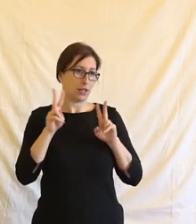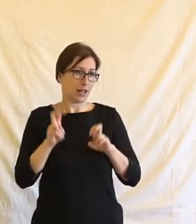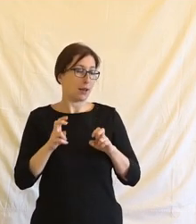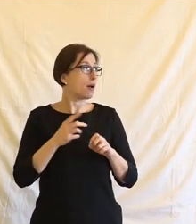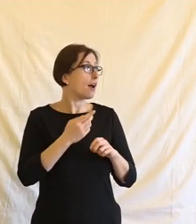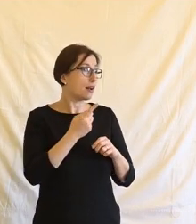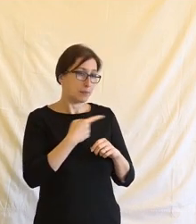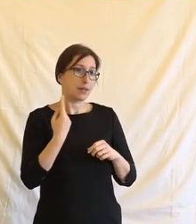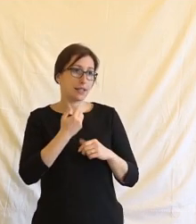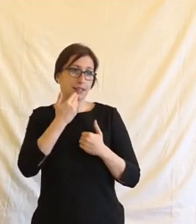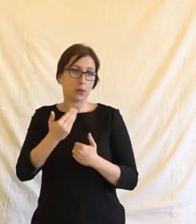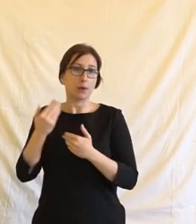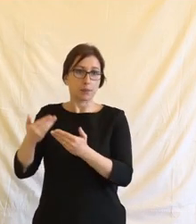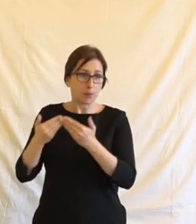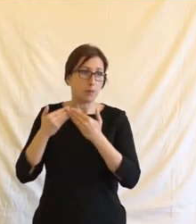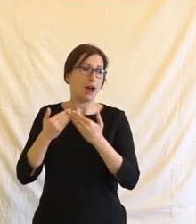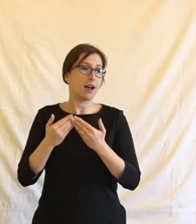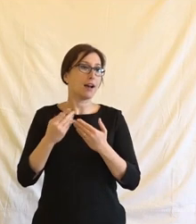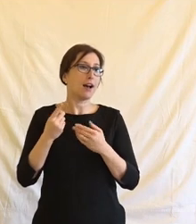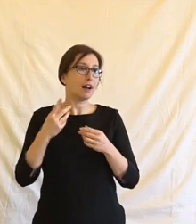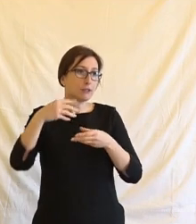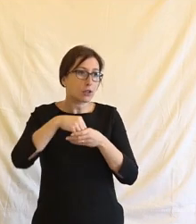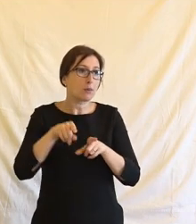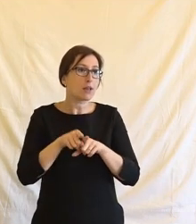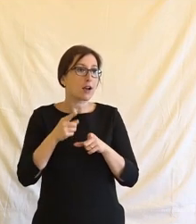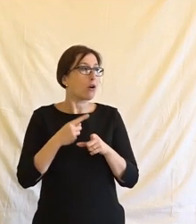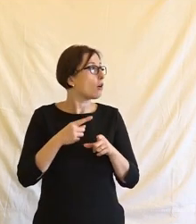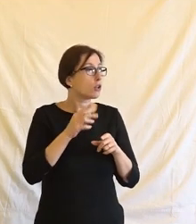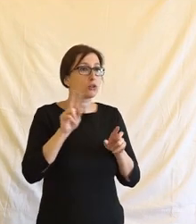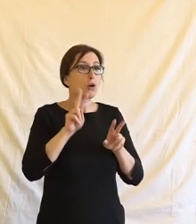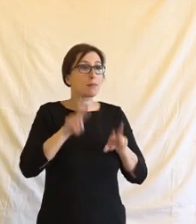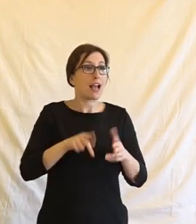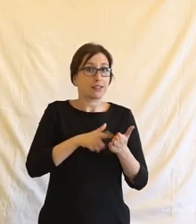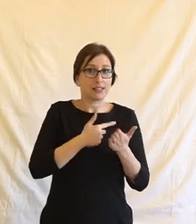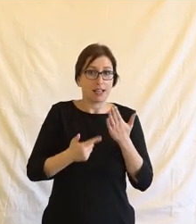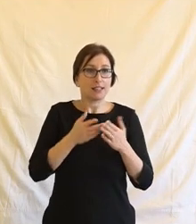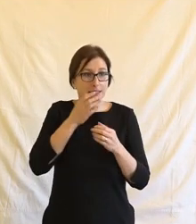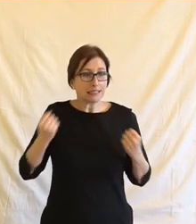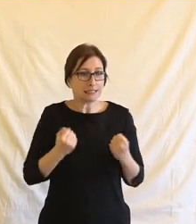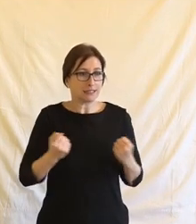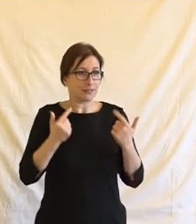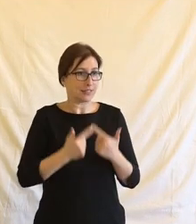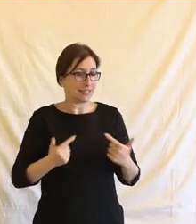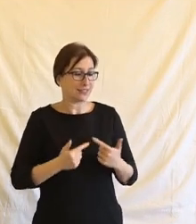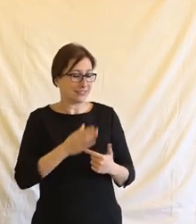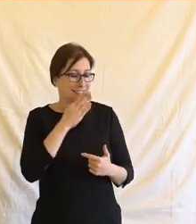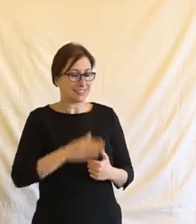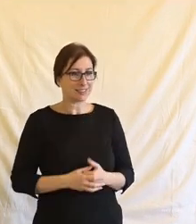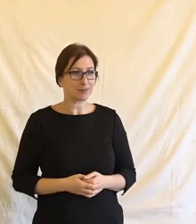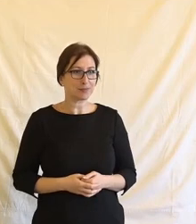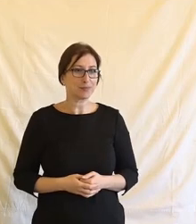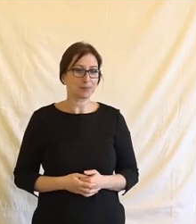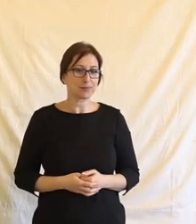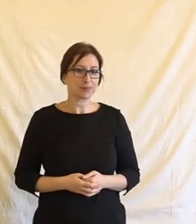úsilí, které vy nakládáte na to, abychom my neprávníci tomu porozuměli. Tak já se vyna snažím. Na